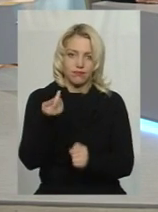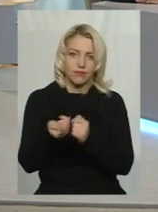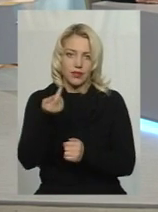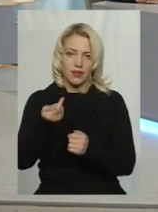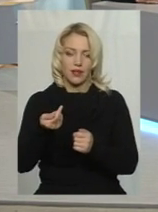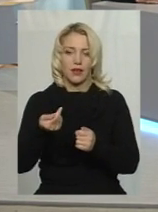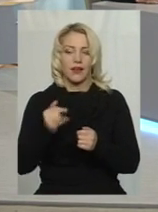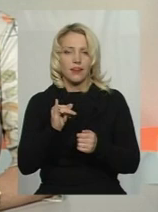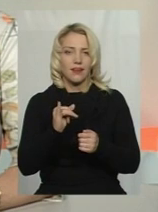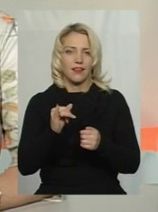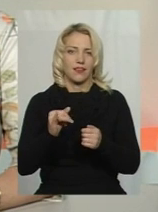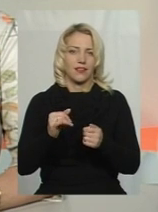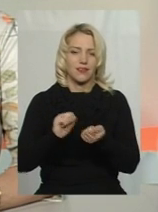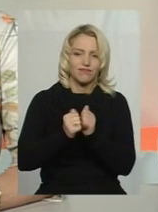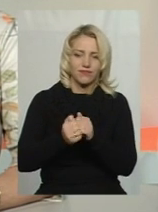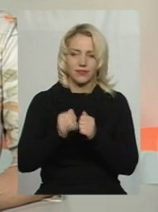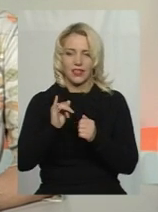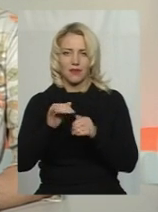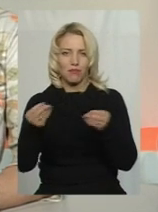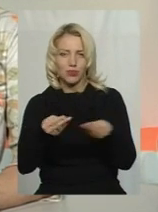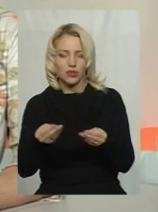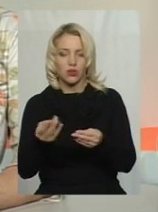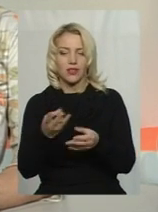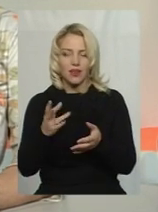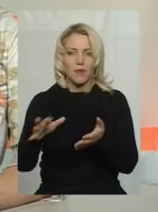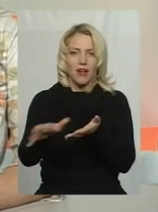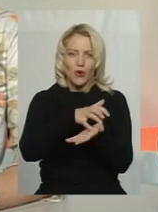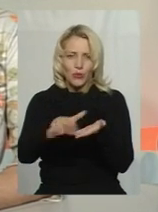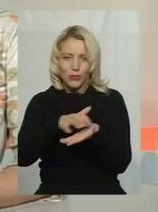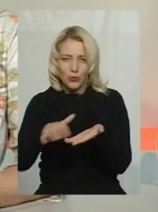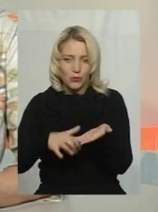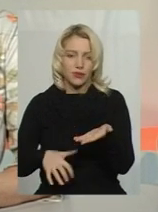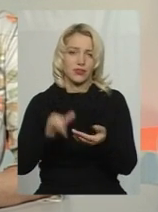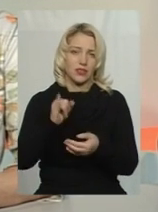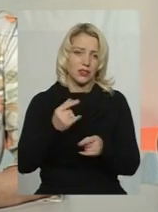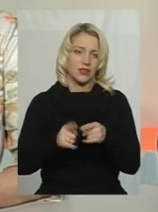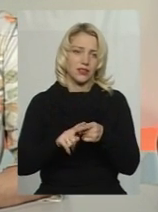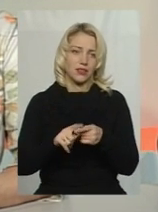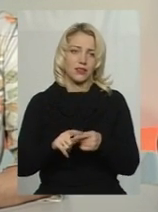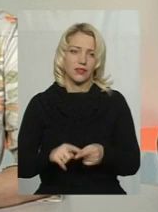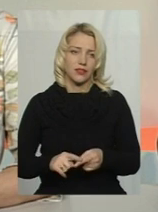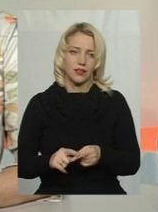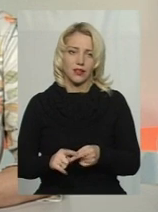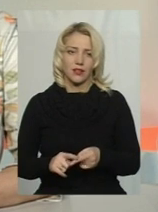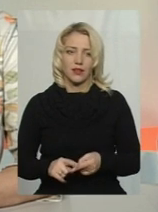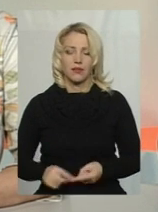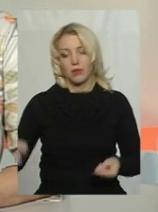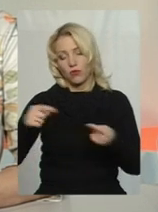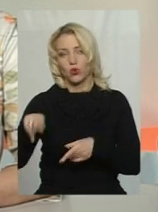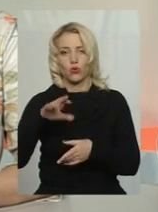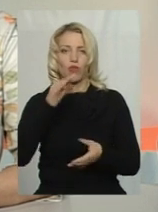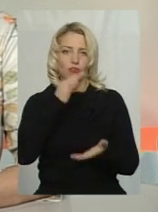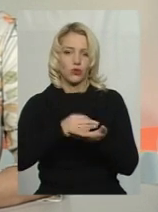розчісувати, потрібно його у відповідність, опять приводити у відповідність.